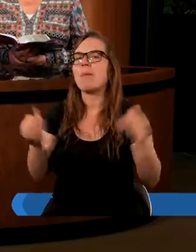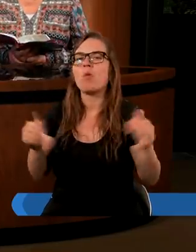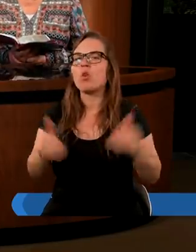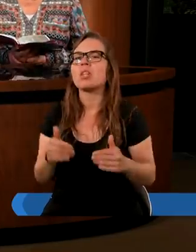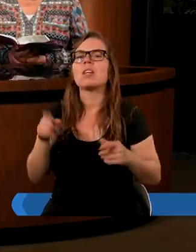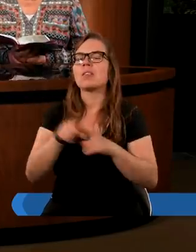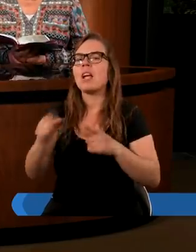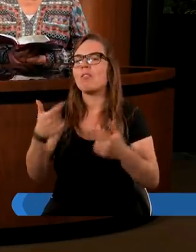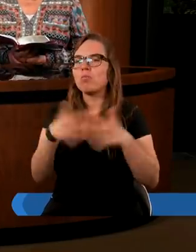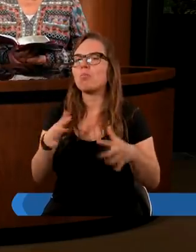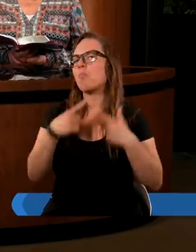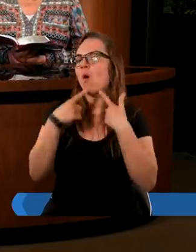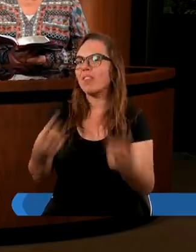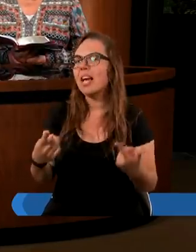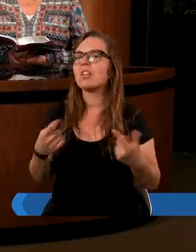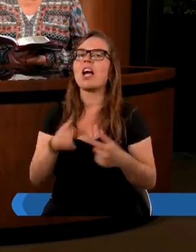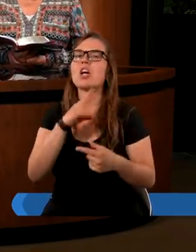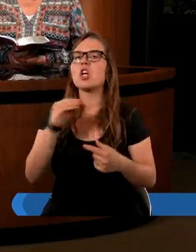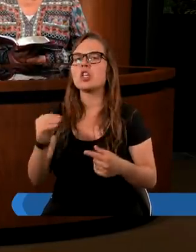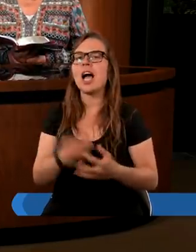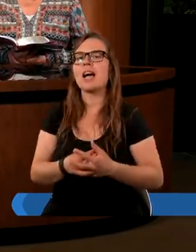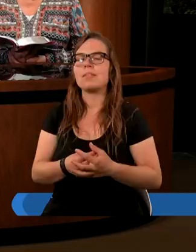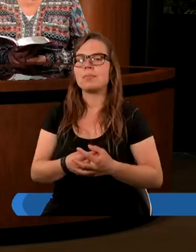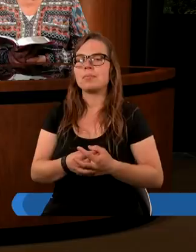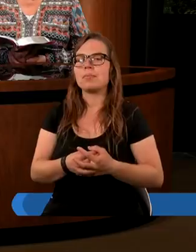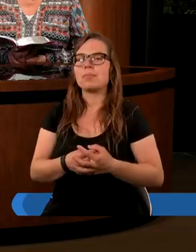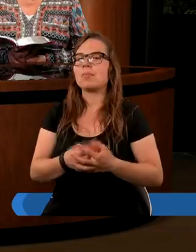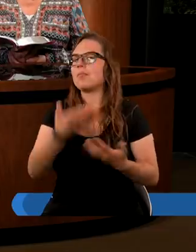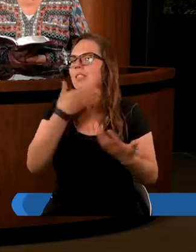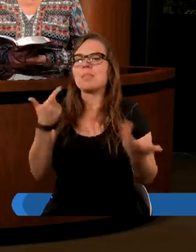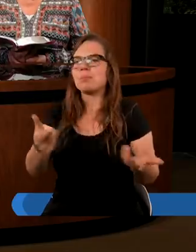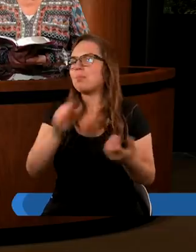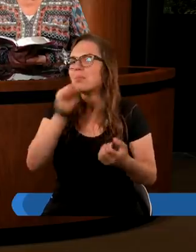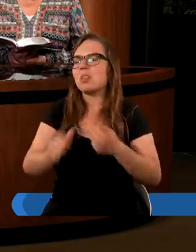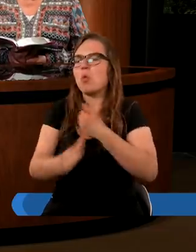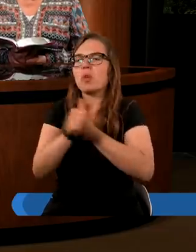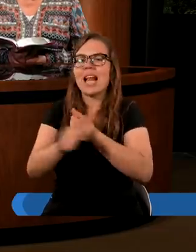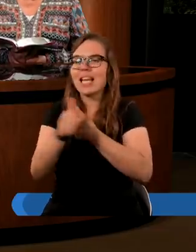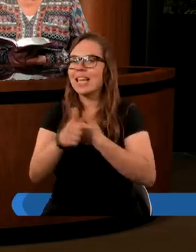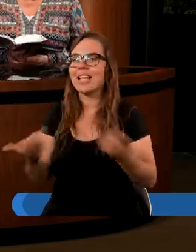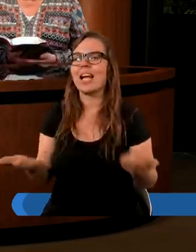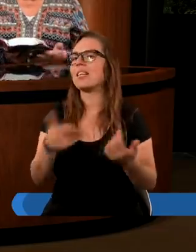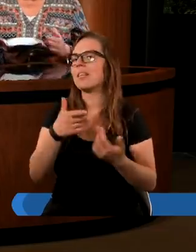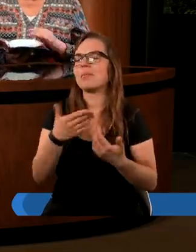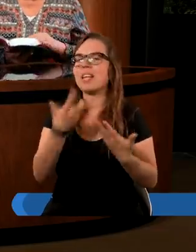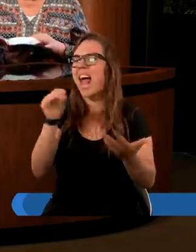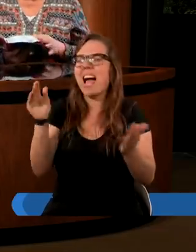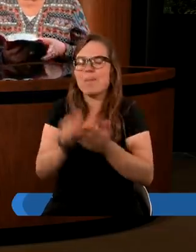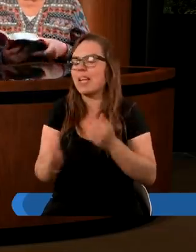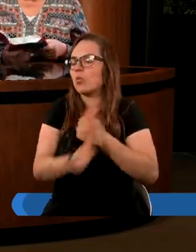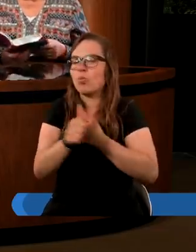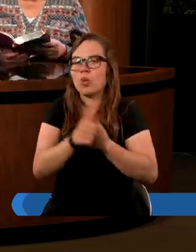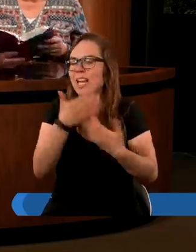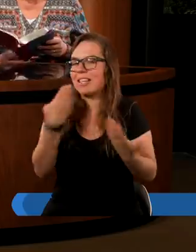krótko powiedzieć, że nie ma to żadnego uzasadnienia, najmniejszego